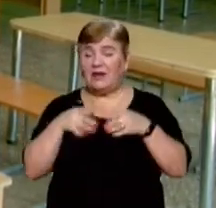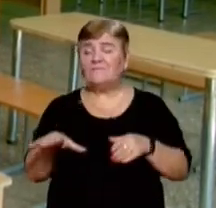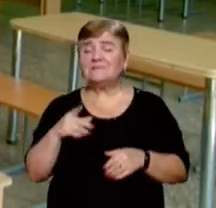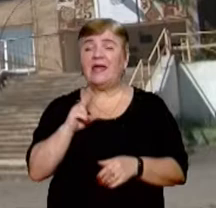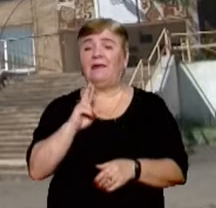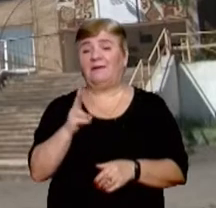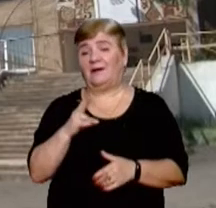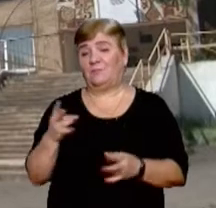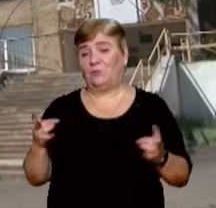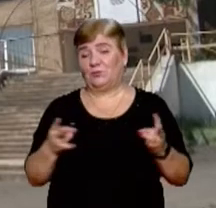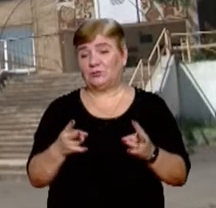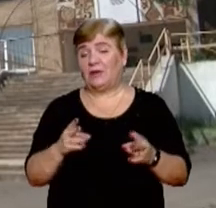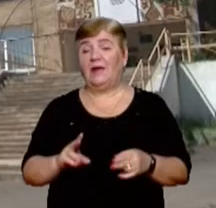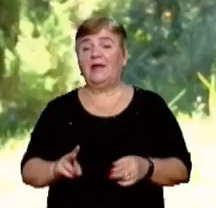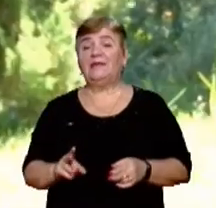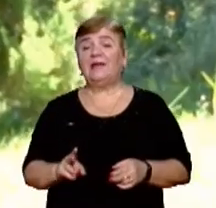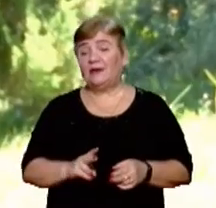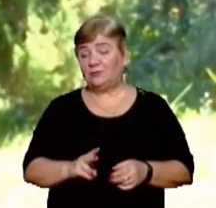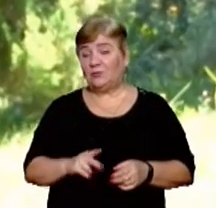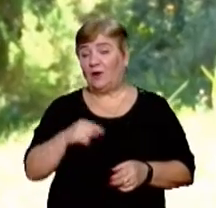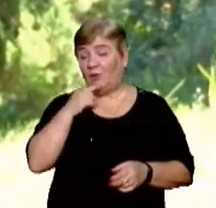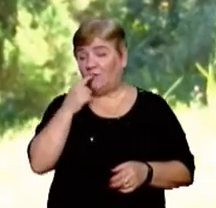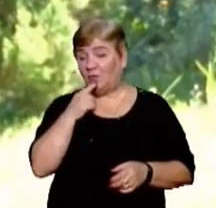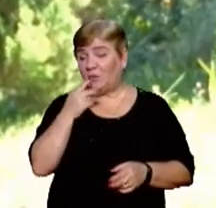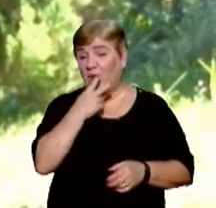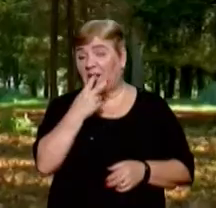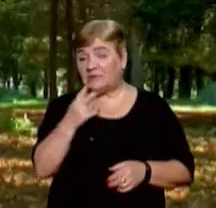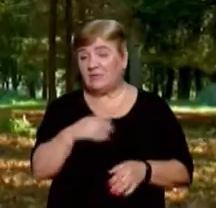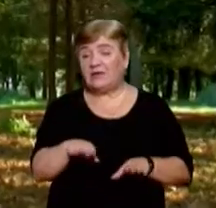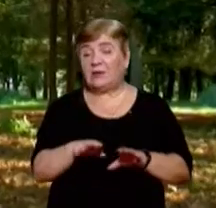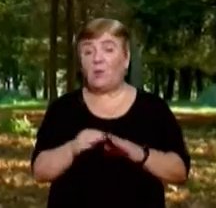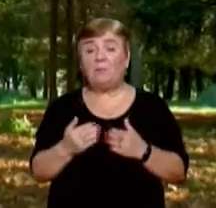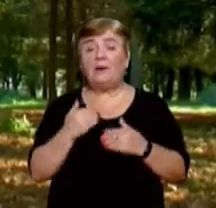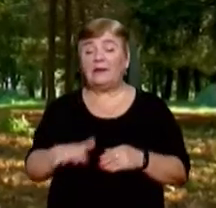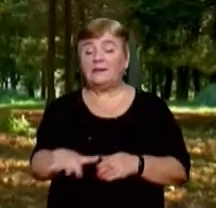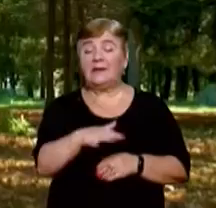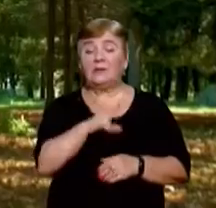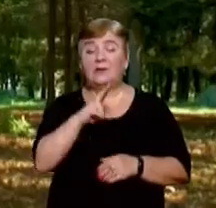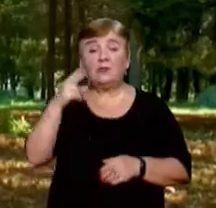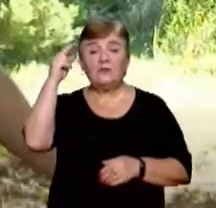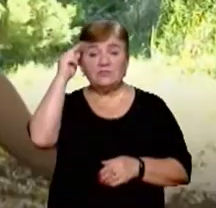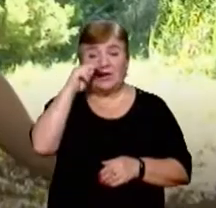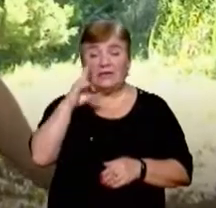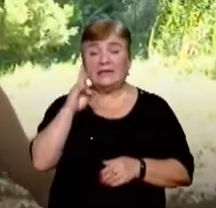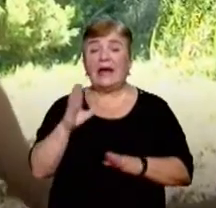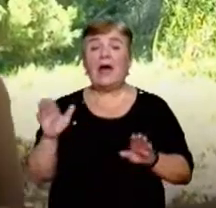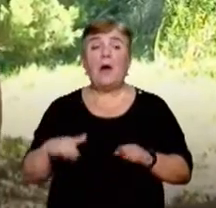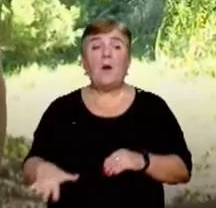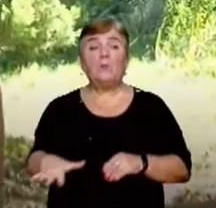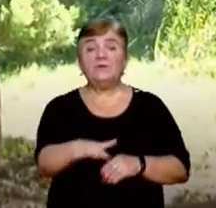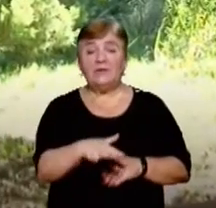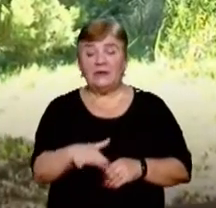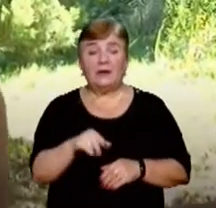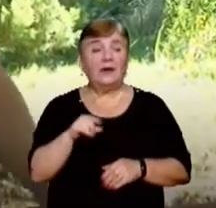як положено. Директорка Великолазівської школи Віря Данко показує ділянку перед школою, яку готує для навчання учнів на подвір'ї. Купили